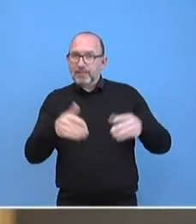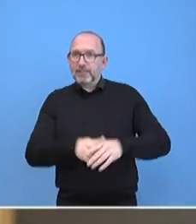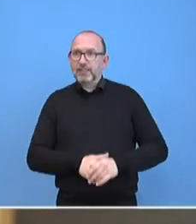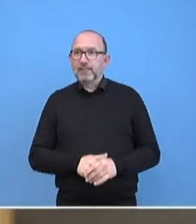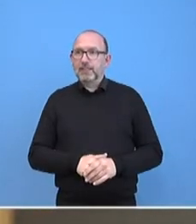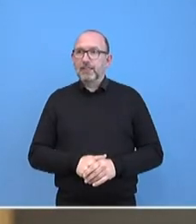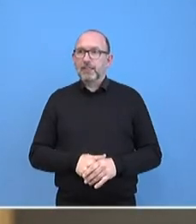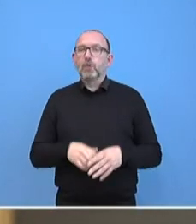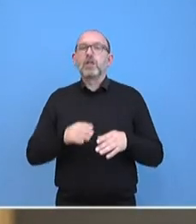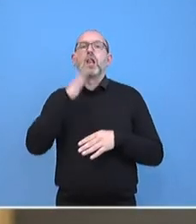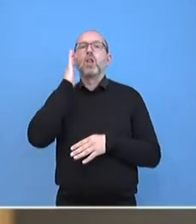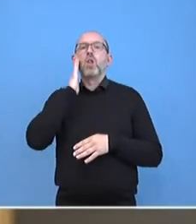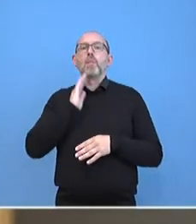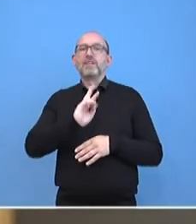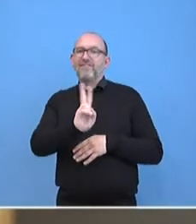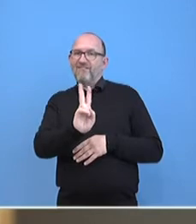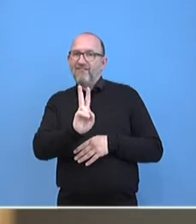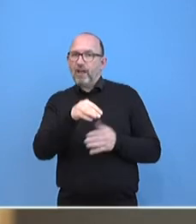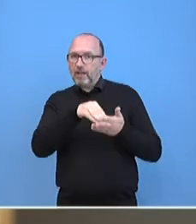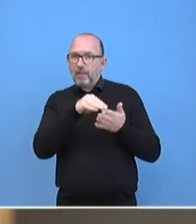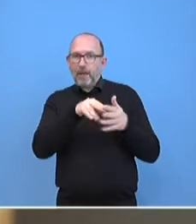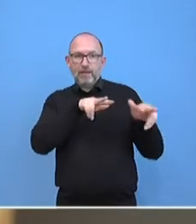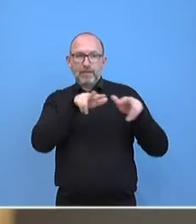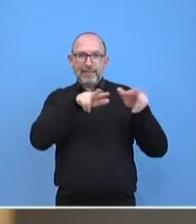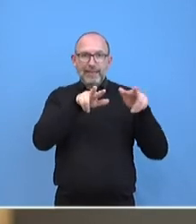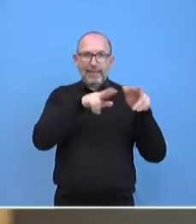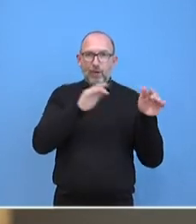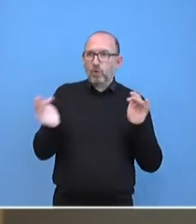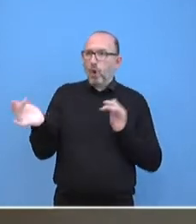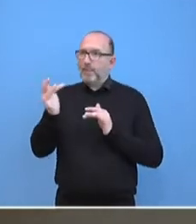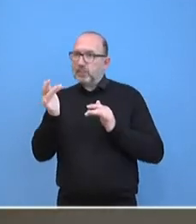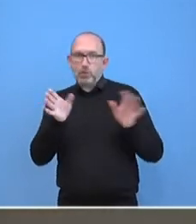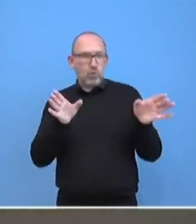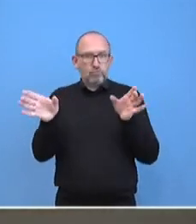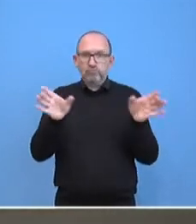libysche Seite vertreten, also die Regierung und die Opposition, das auch zu näher sein?